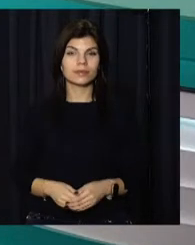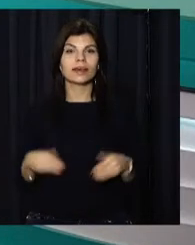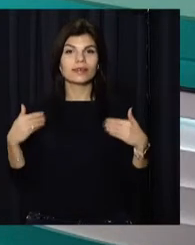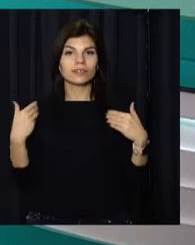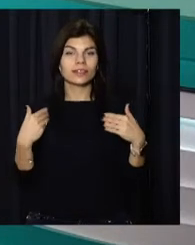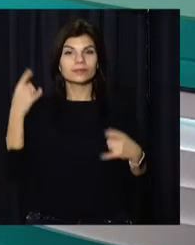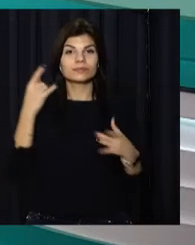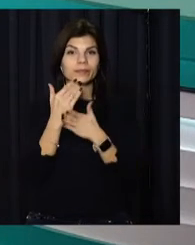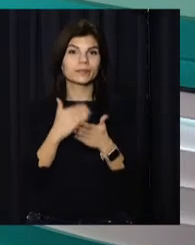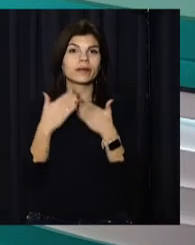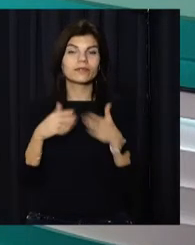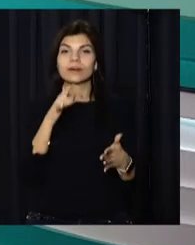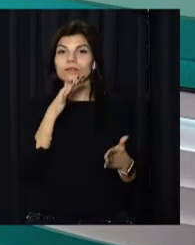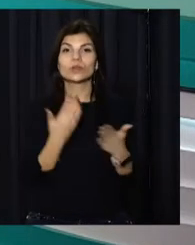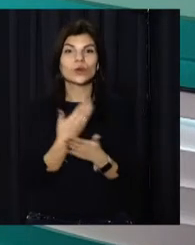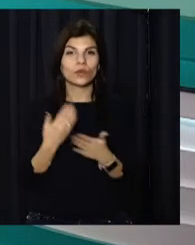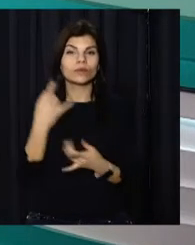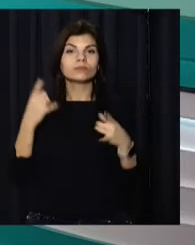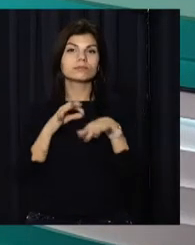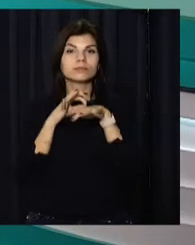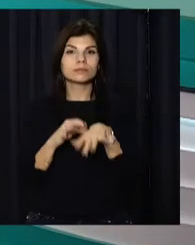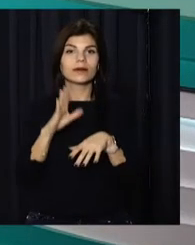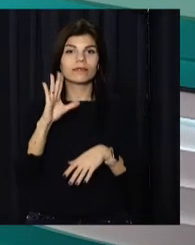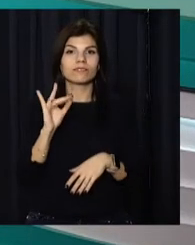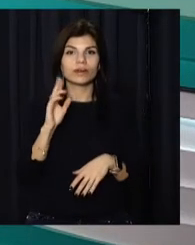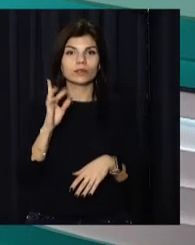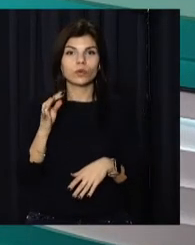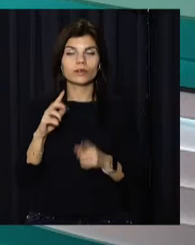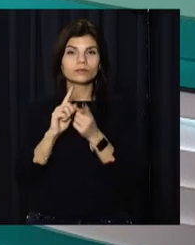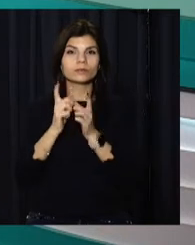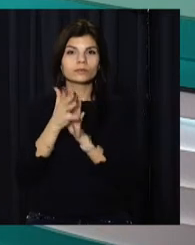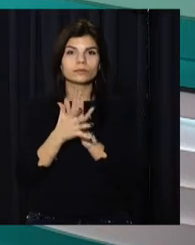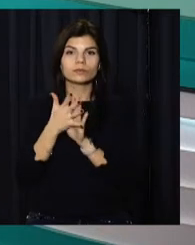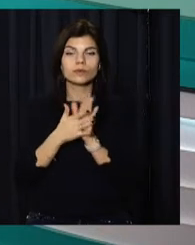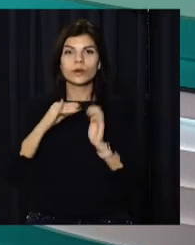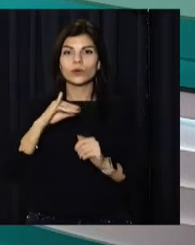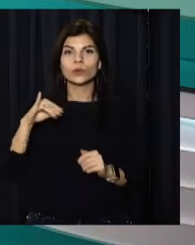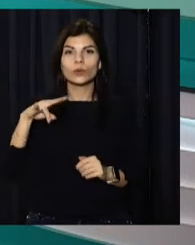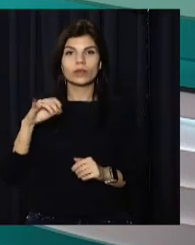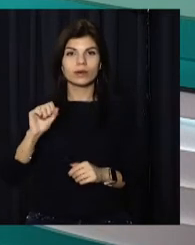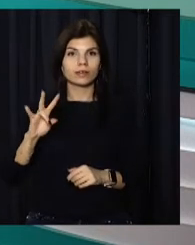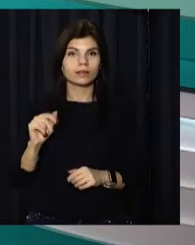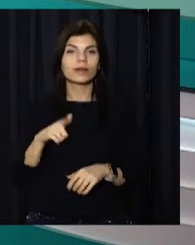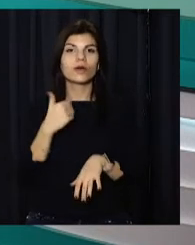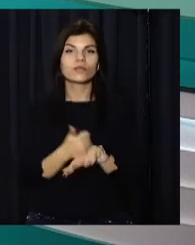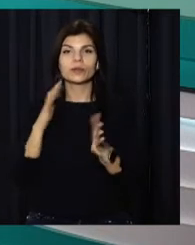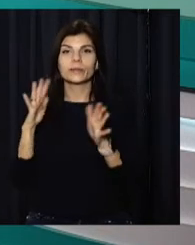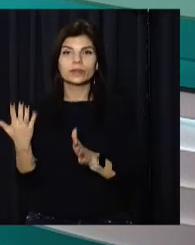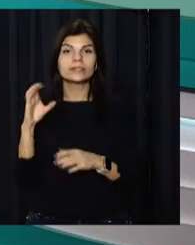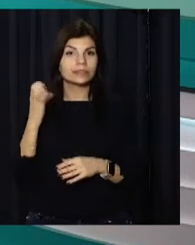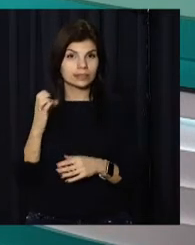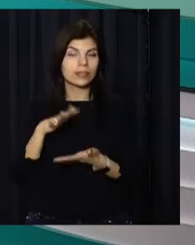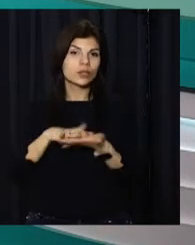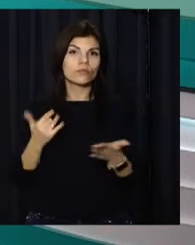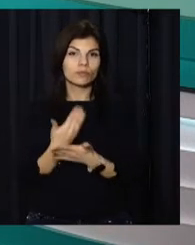Вітаю на відкритому час новин. Для вас працює Вікторія Вахрушина, мови у жестів перекладає Юліана Пуховкіна. І про головні події середи